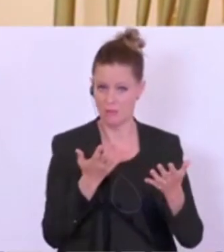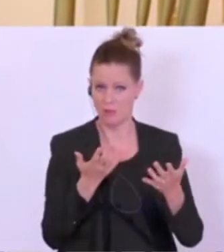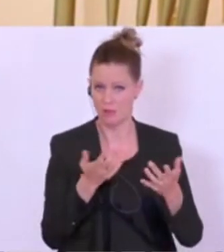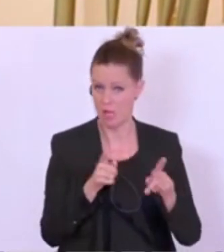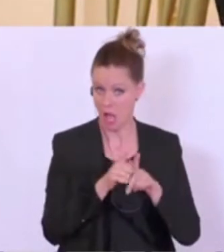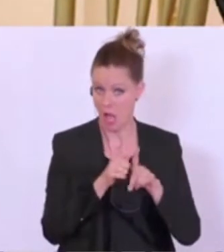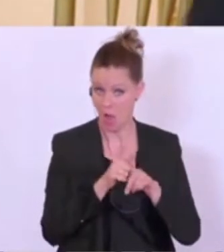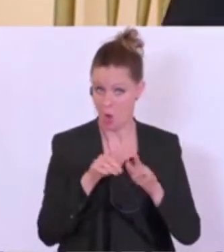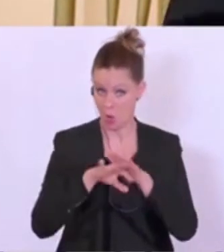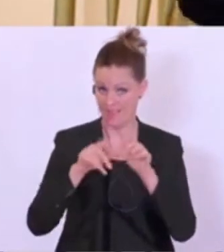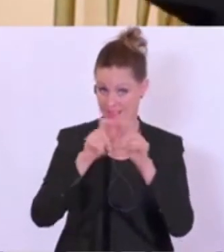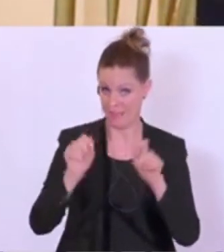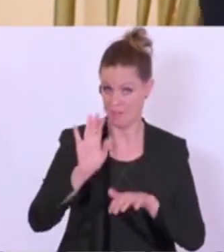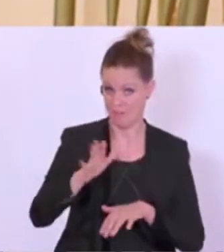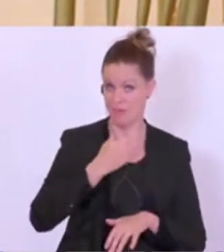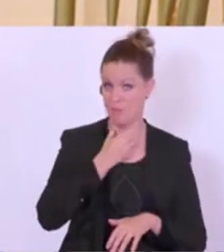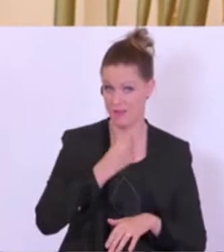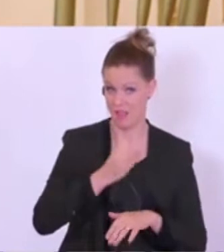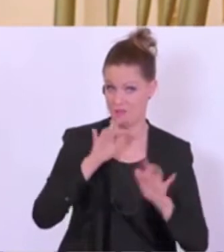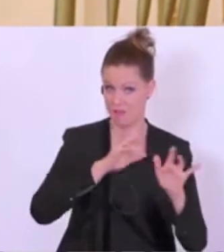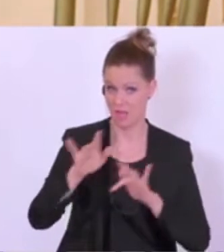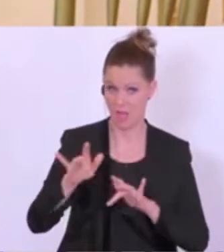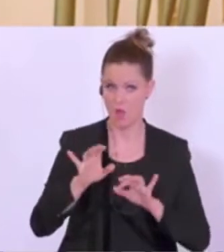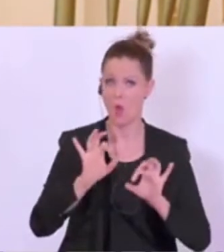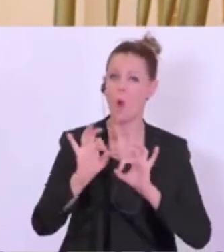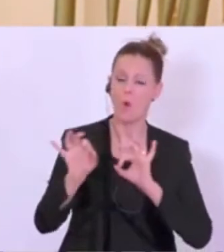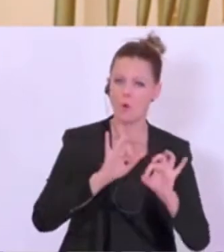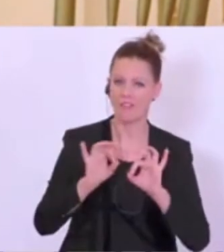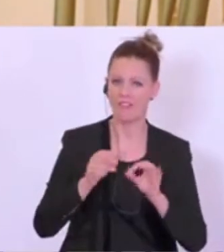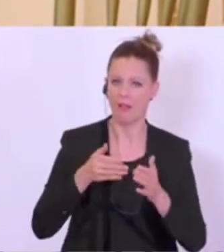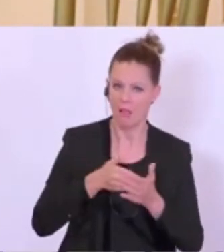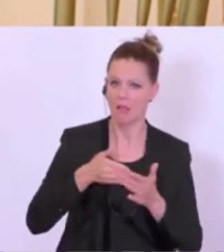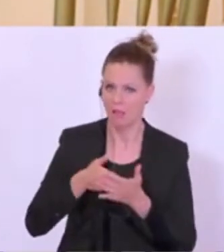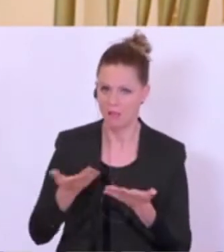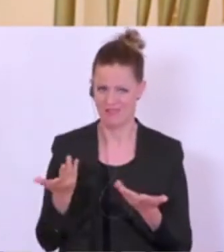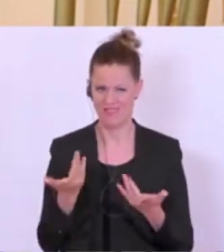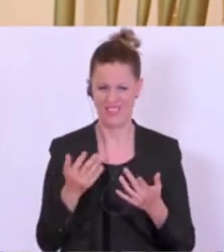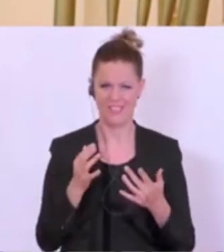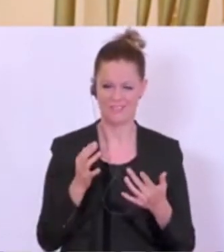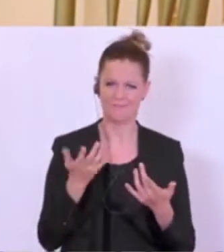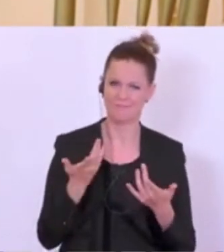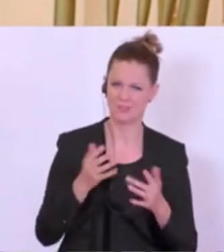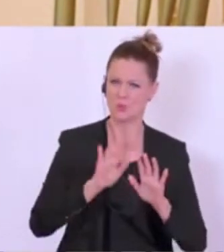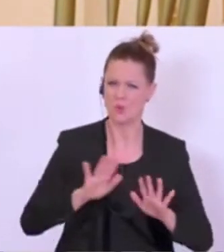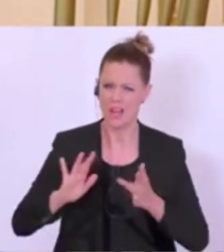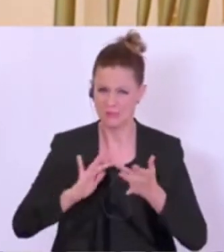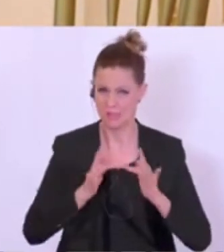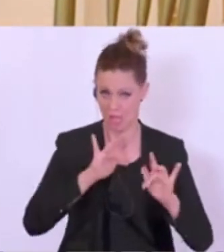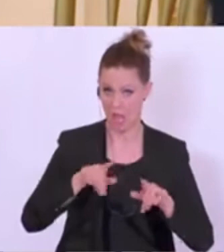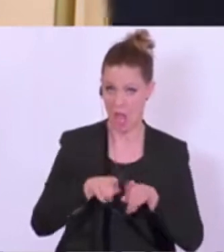auch ein Bedürfnis ist der Unternehmen oder inwiefern das die Digitalisierung behindert bei den Unternehmen, dass vielleicht die Anbindung einfach zu langsam ist?